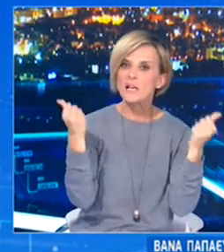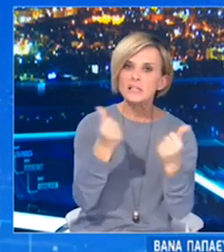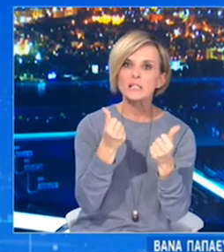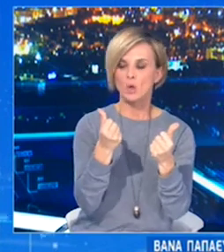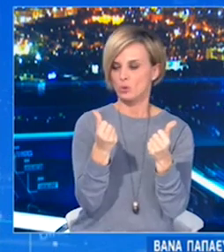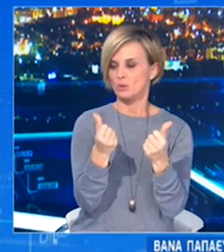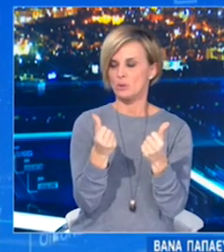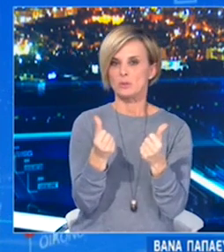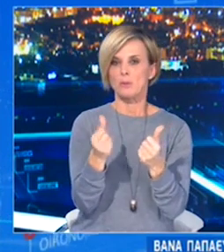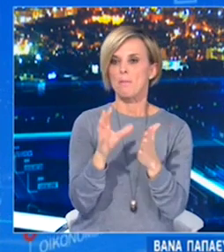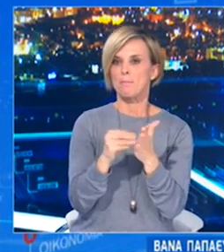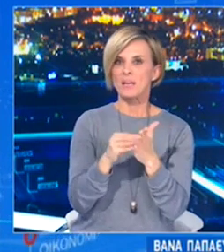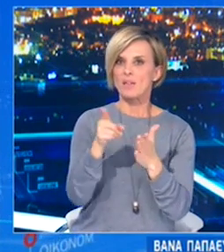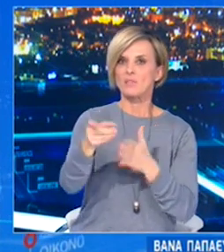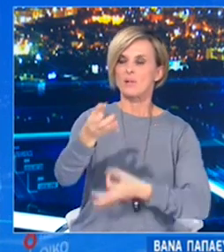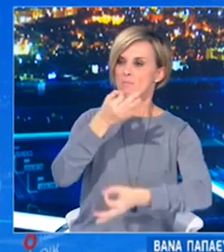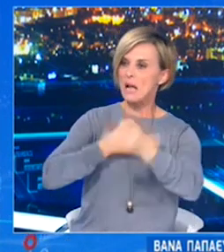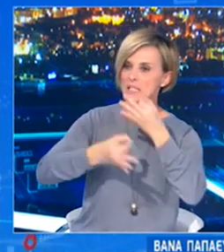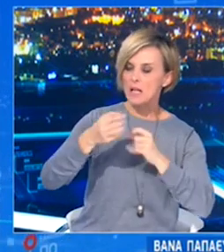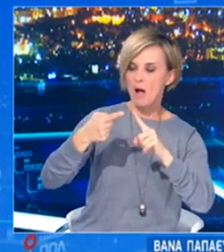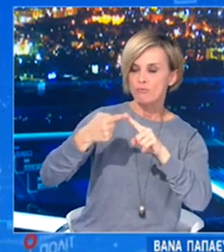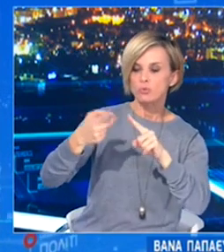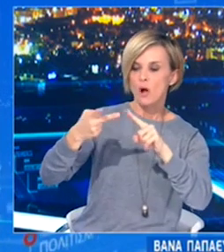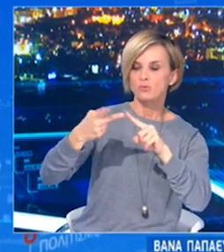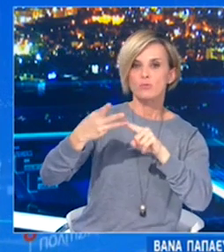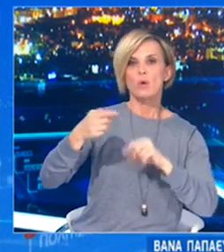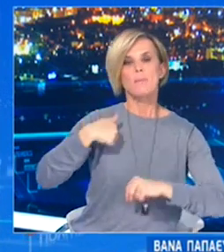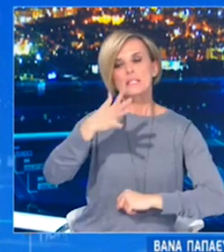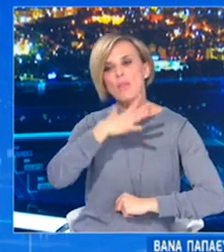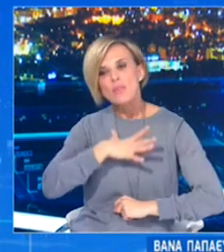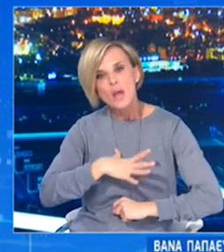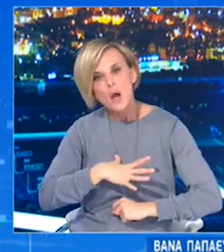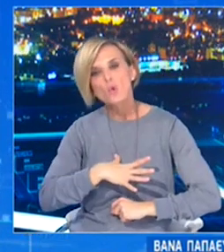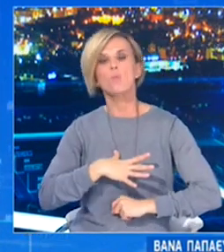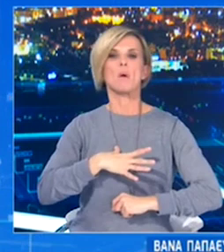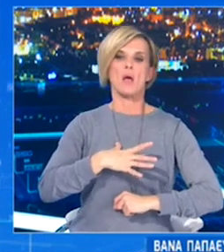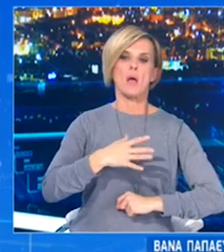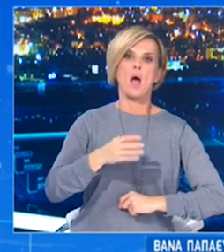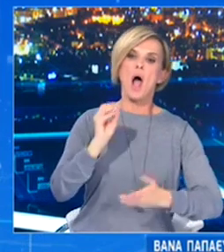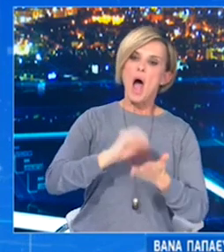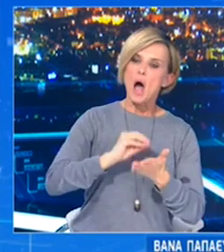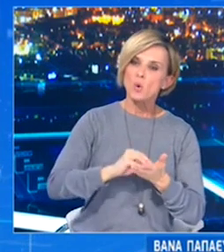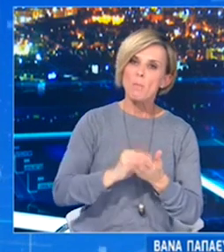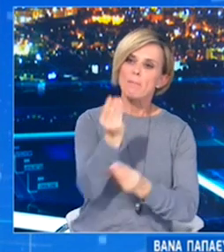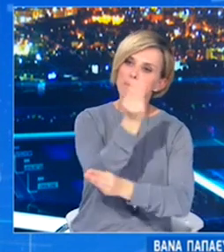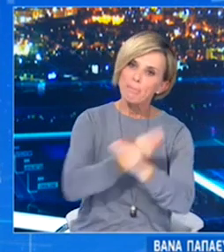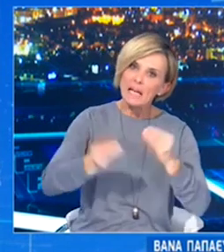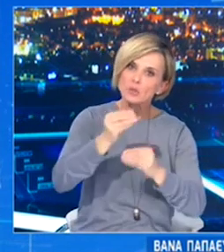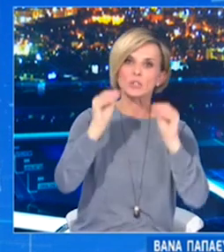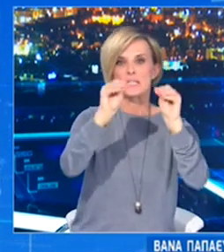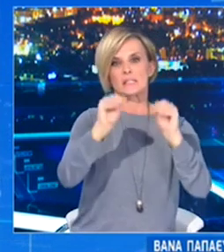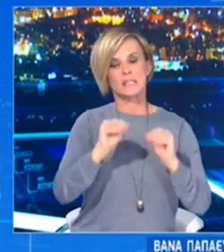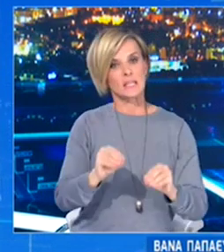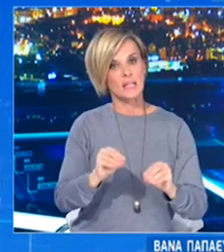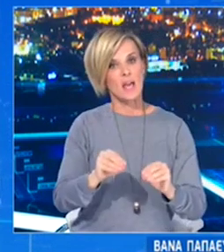reporting που μας κάνει η ενημέρωση που μας κάνει και ότι θα θέλαμε ίσως εδώ να μας δώσει ένα μπίνακα με περισσότερες στοιχεία και είναι